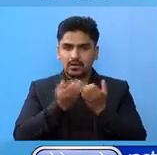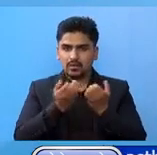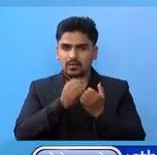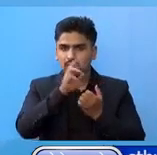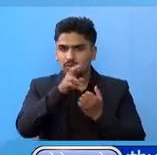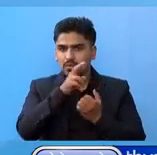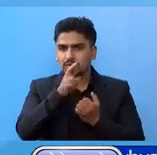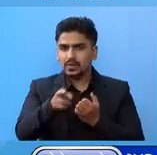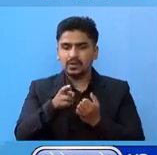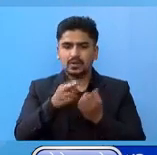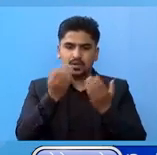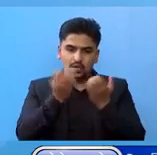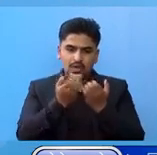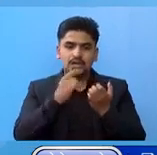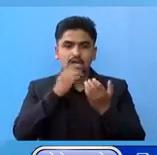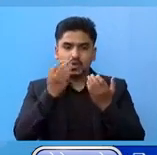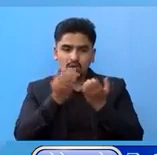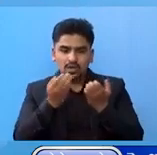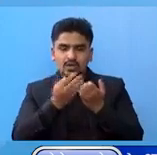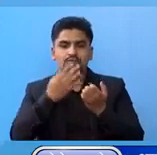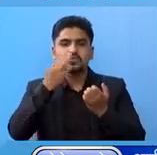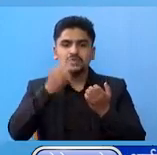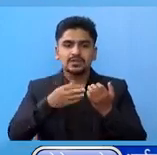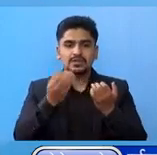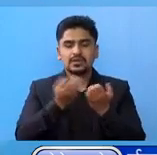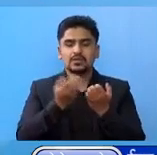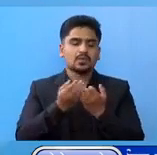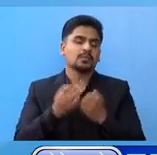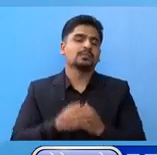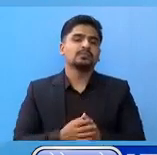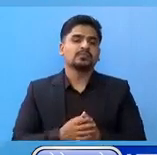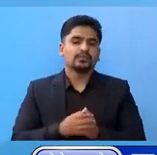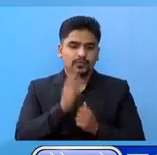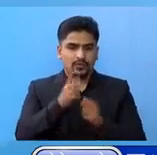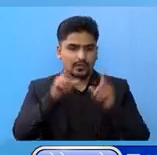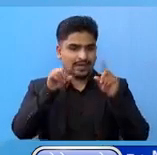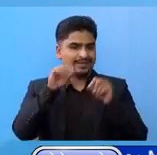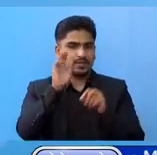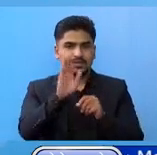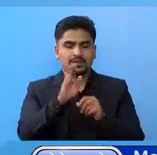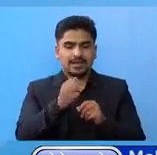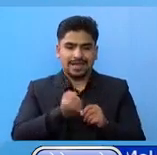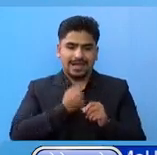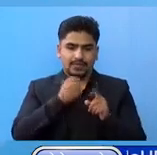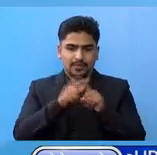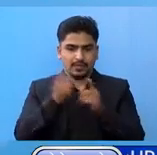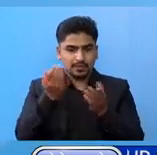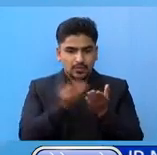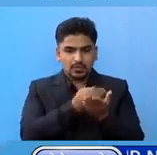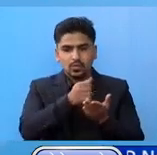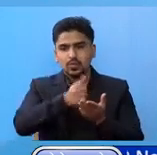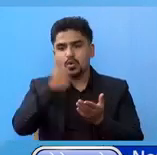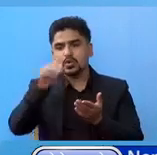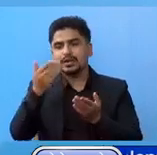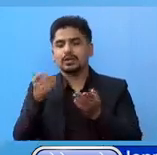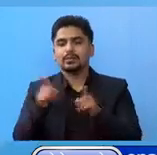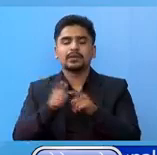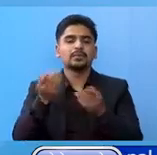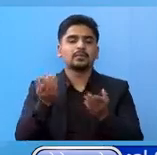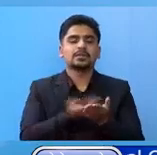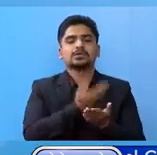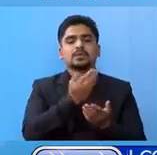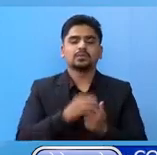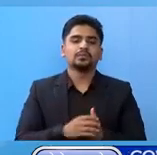र गरे नगरे को सुनिश्चित गरूं यो जरूरी छा आपू पनी बाचाऊं और उलाई पनी